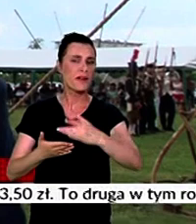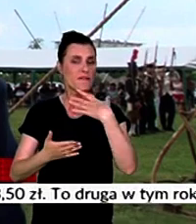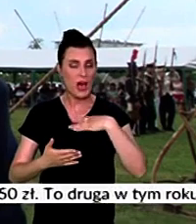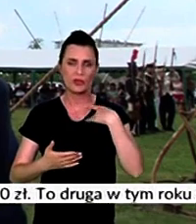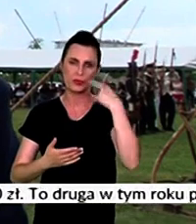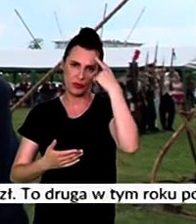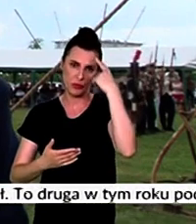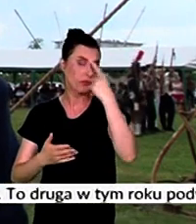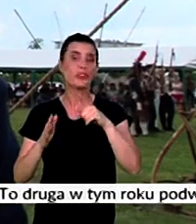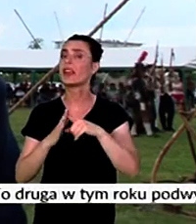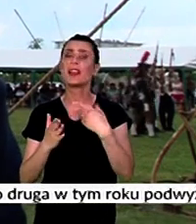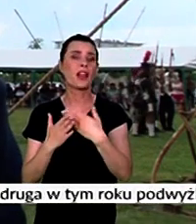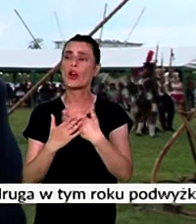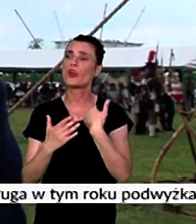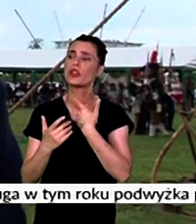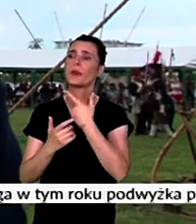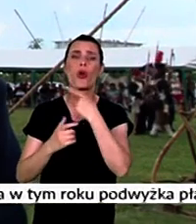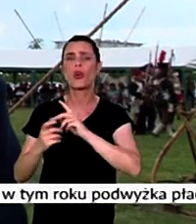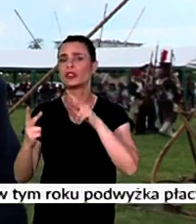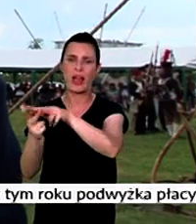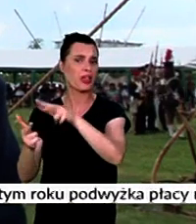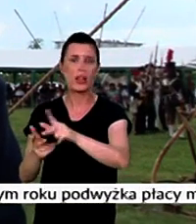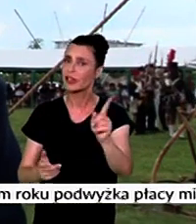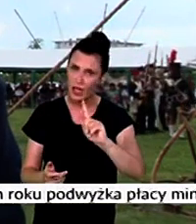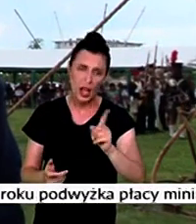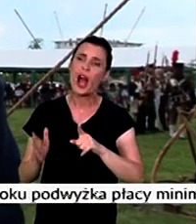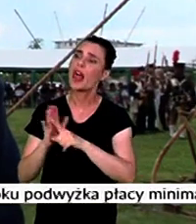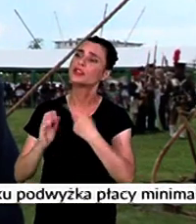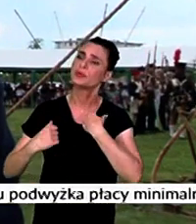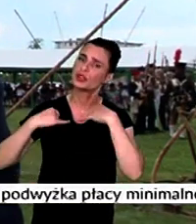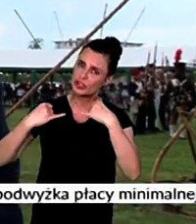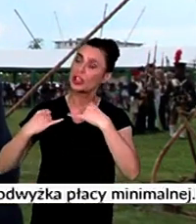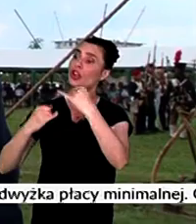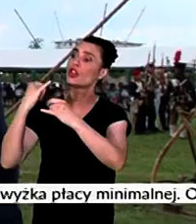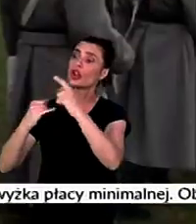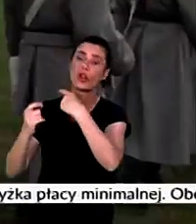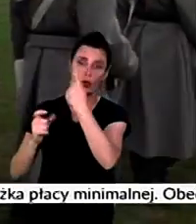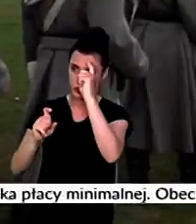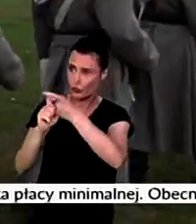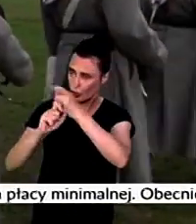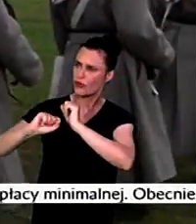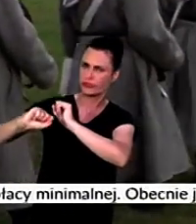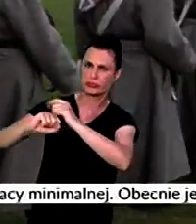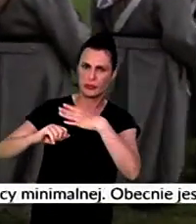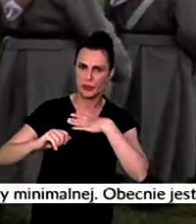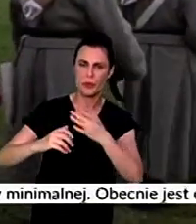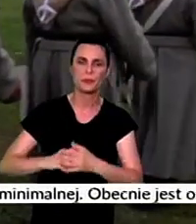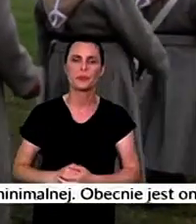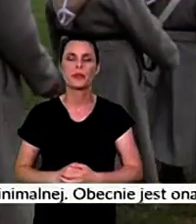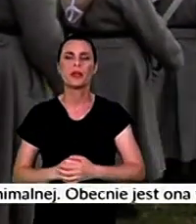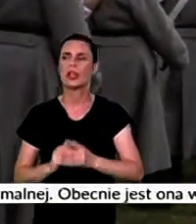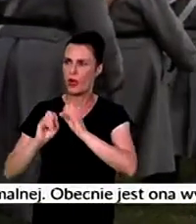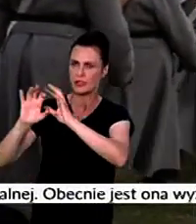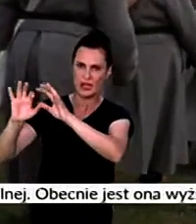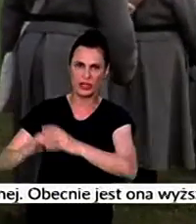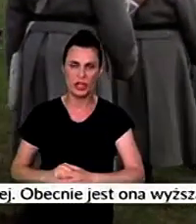armię. Nie do tego, żeby kogoś atakować, ale żeby być silnym i odstraszać ewentualnych nieprzyjaciół. Bitwa pod krzemieniem toczyła się